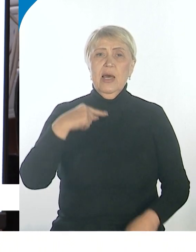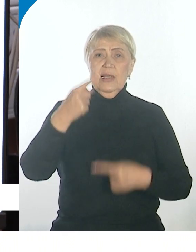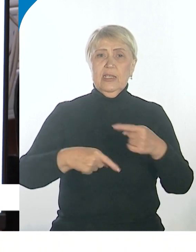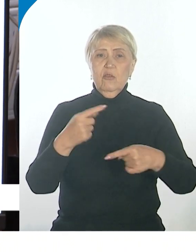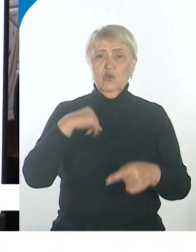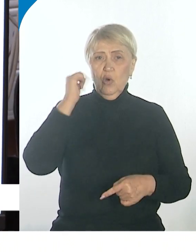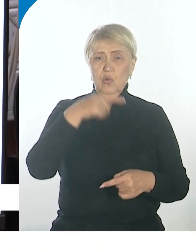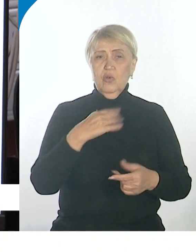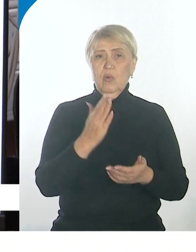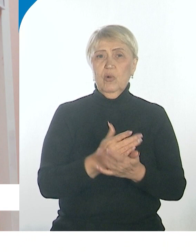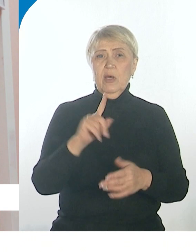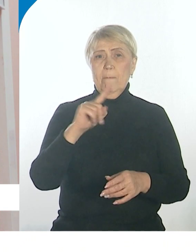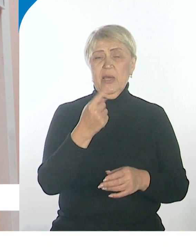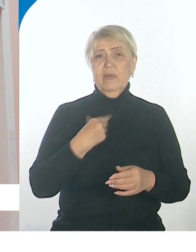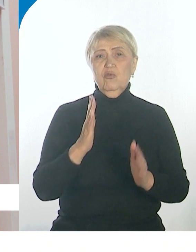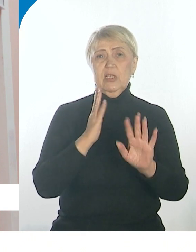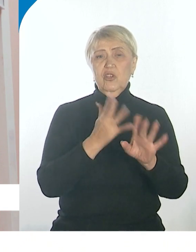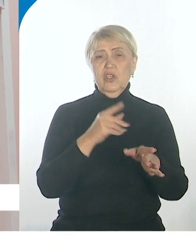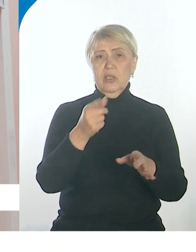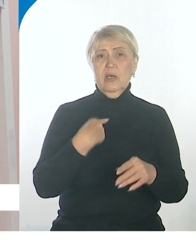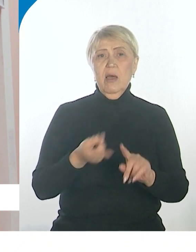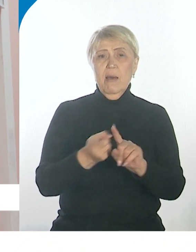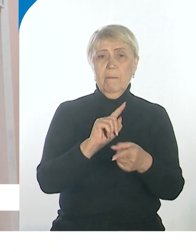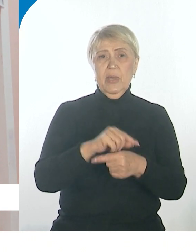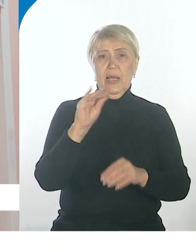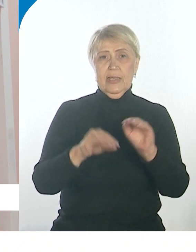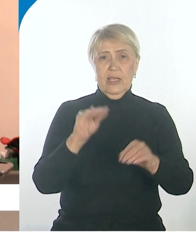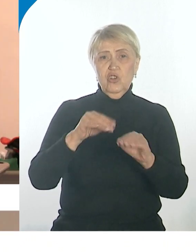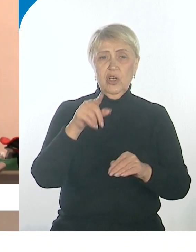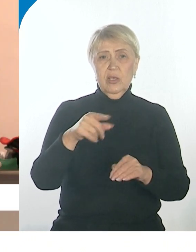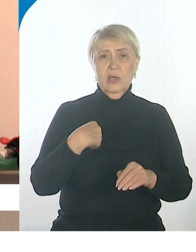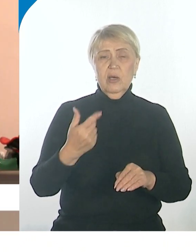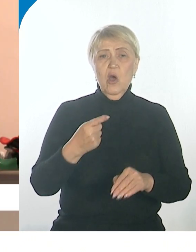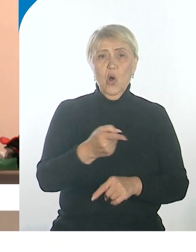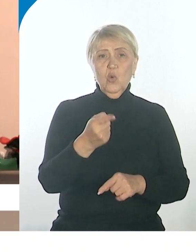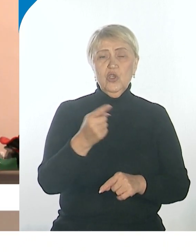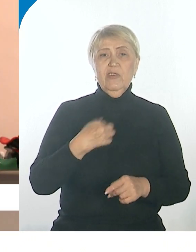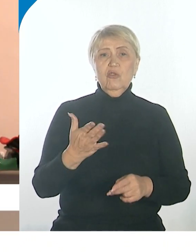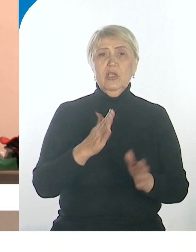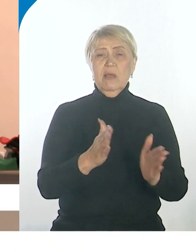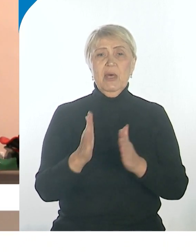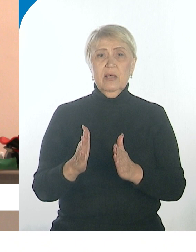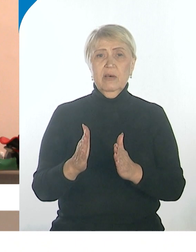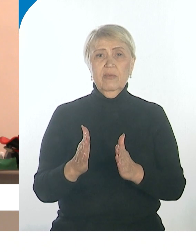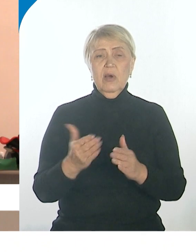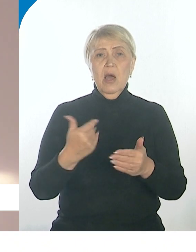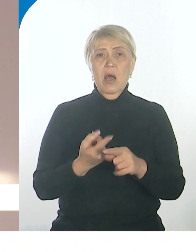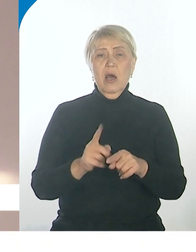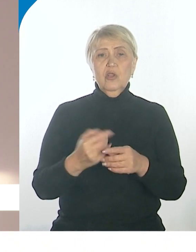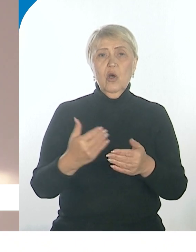год у нас первоочередные задачи, конечно, переоснащение лучевых методов. Это новый линейный